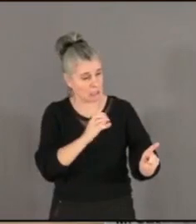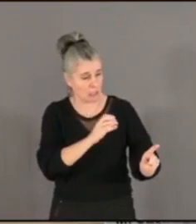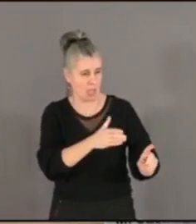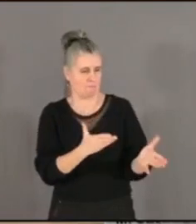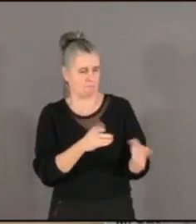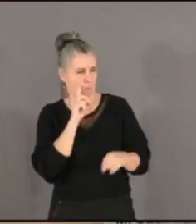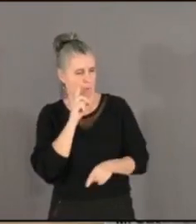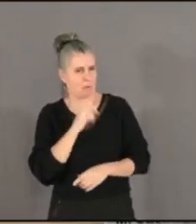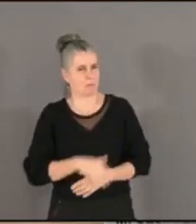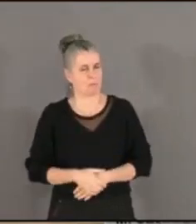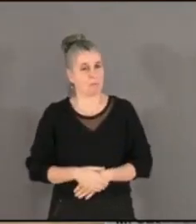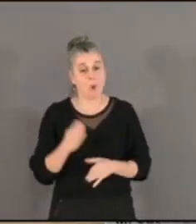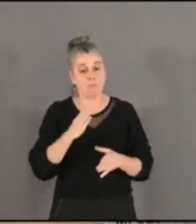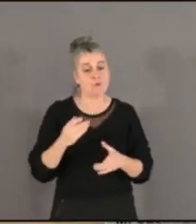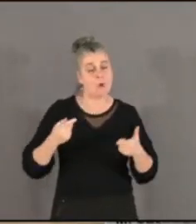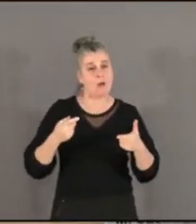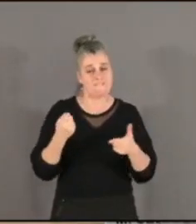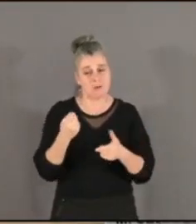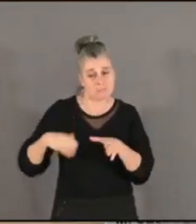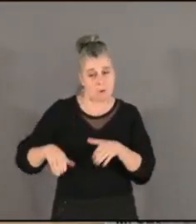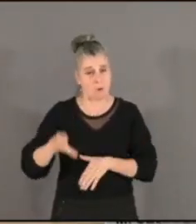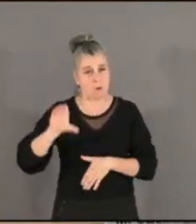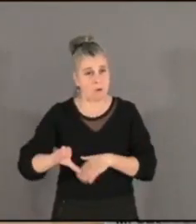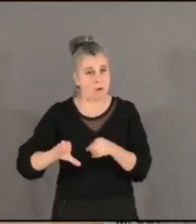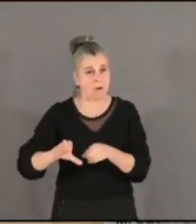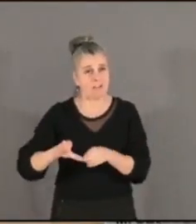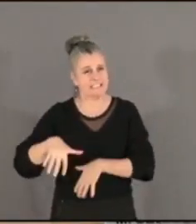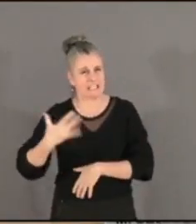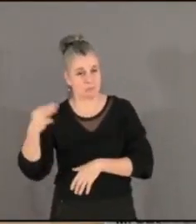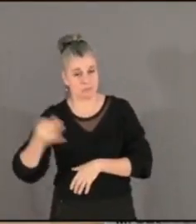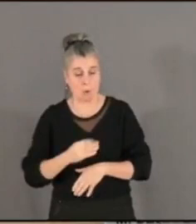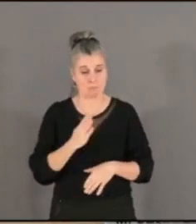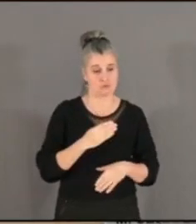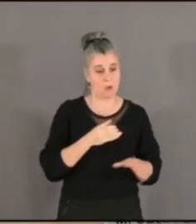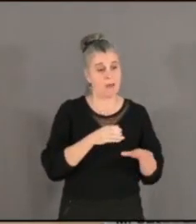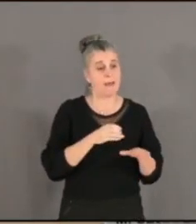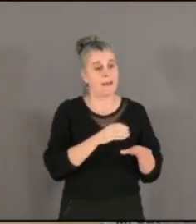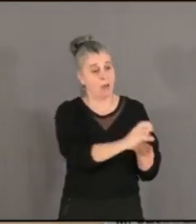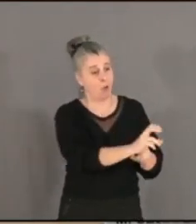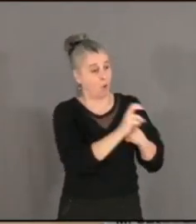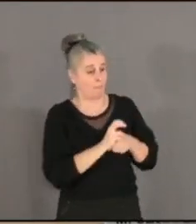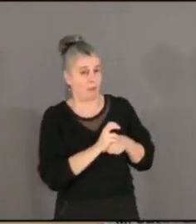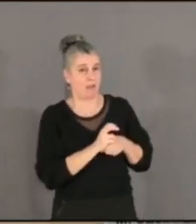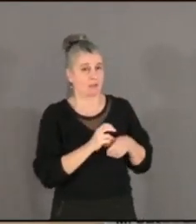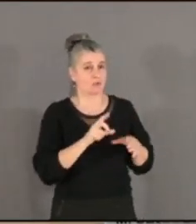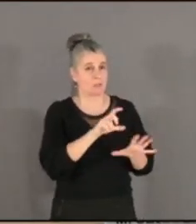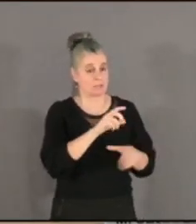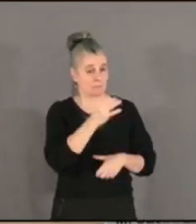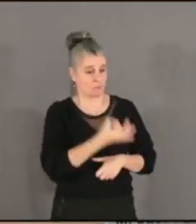besoin de ce financement est de plus de 13%. Le besoin d'emprunt est de plus de 70%. Sur le personnel,